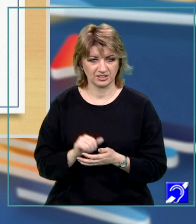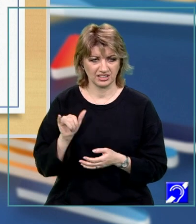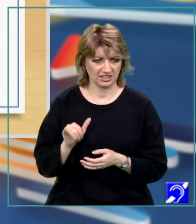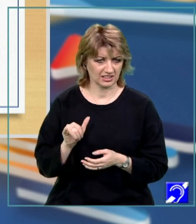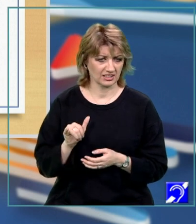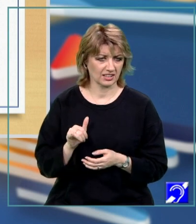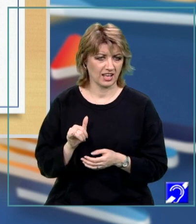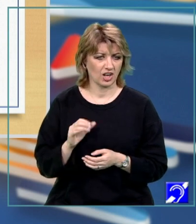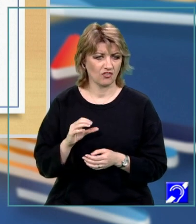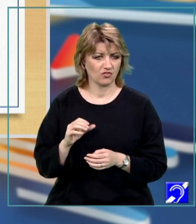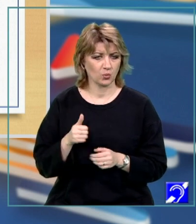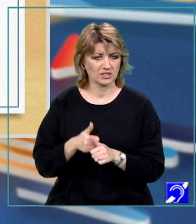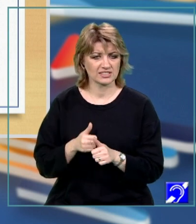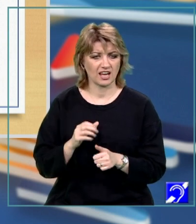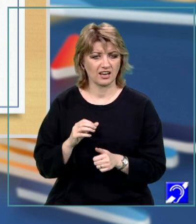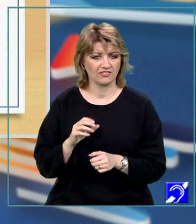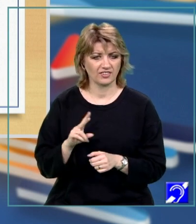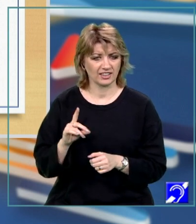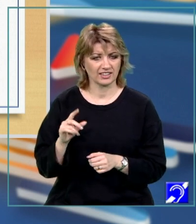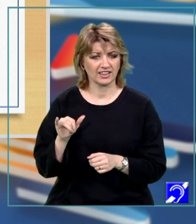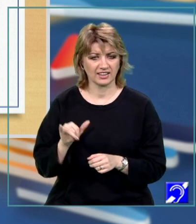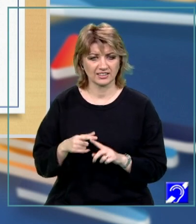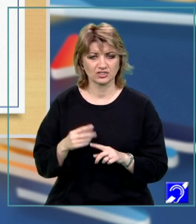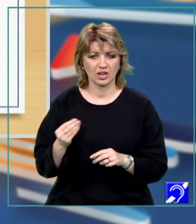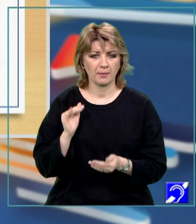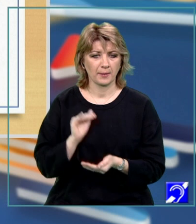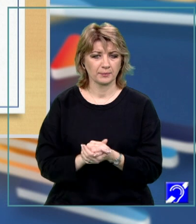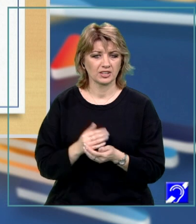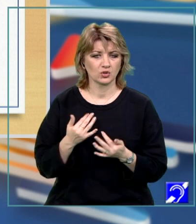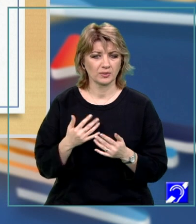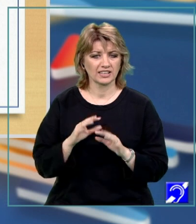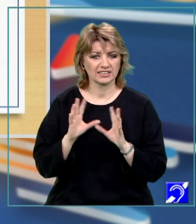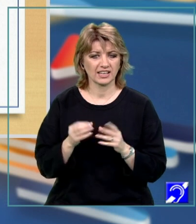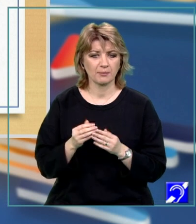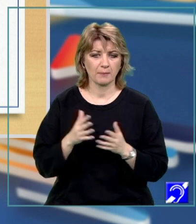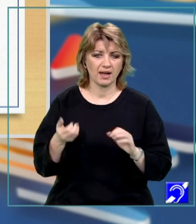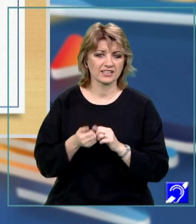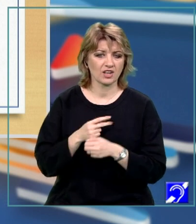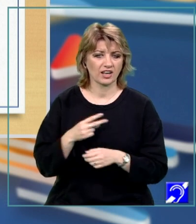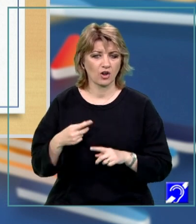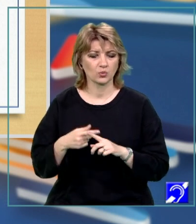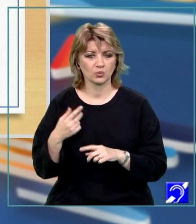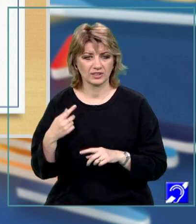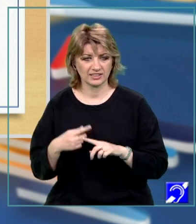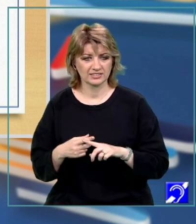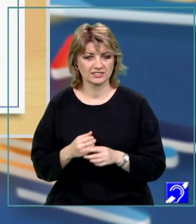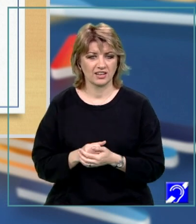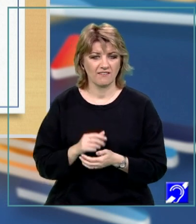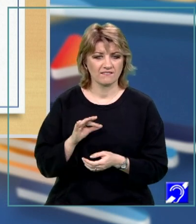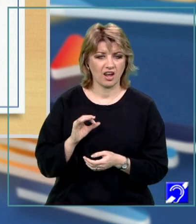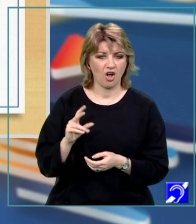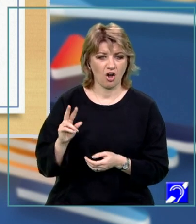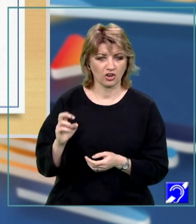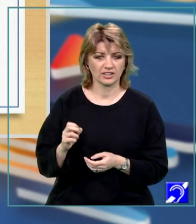sale de X, care ne furnizează cel mai mic număr întreg mai mare sau egal cu numărul X. De asemenea, funcția flor, cel mai mare